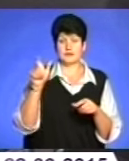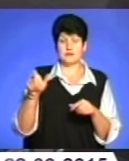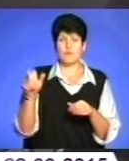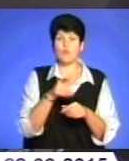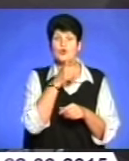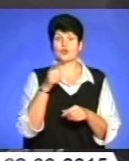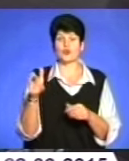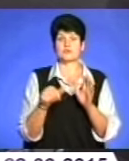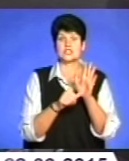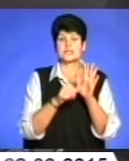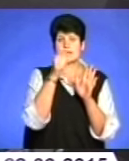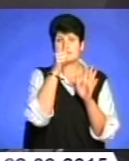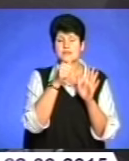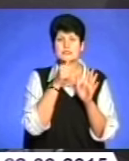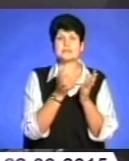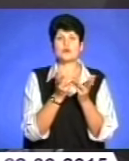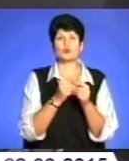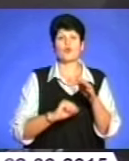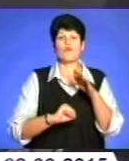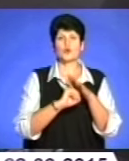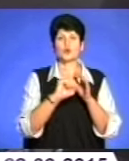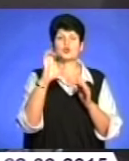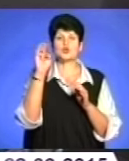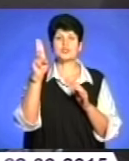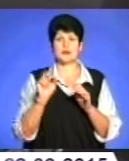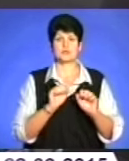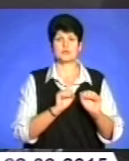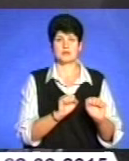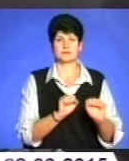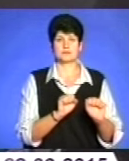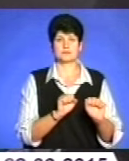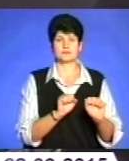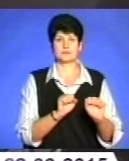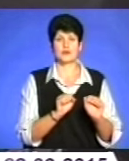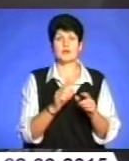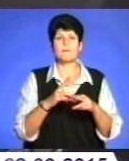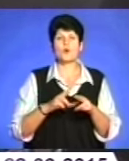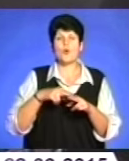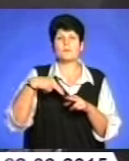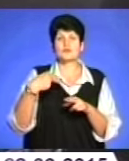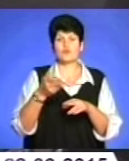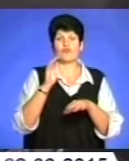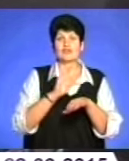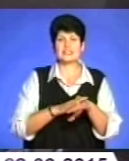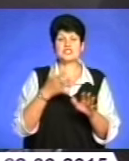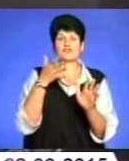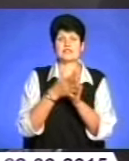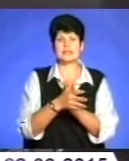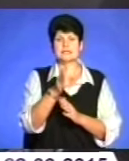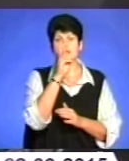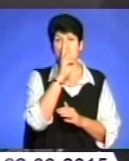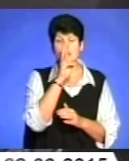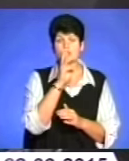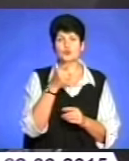місяців за рахунок Фонду соціального захисту на випадок бігаліщену компенсуються фактичні витрати на заробітну плату